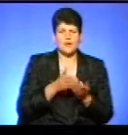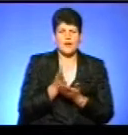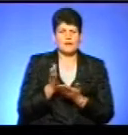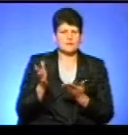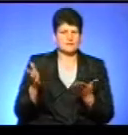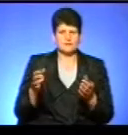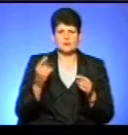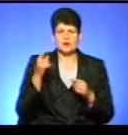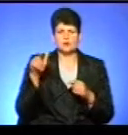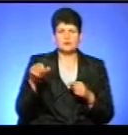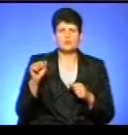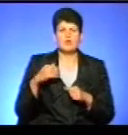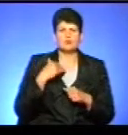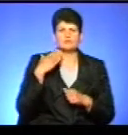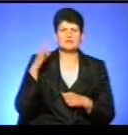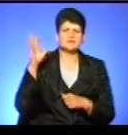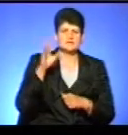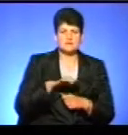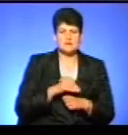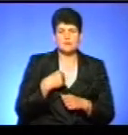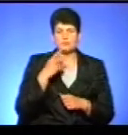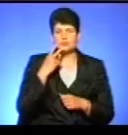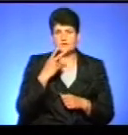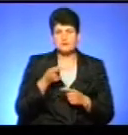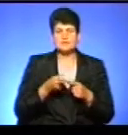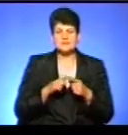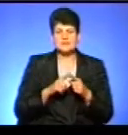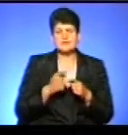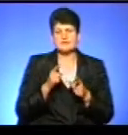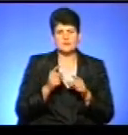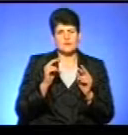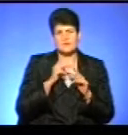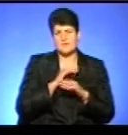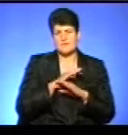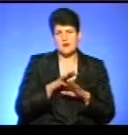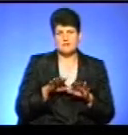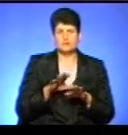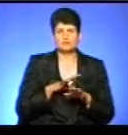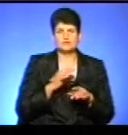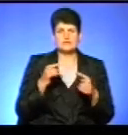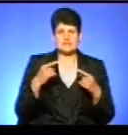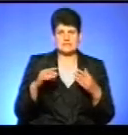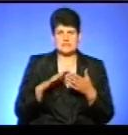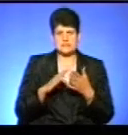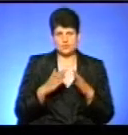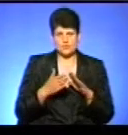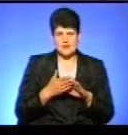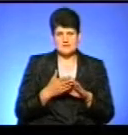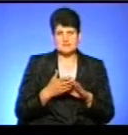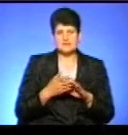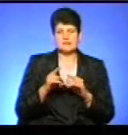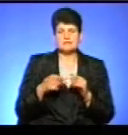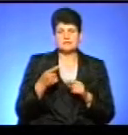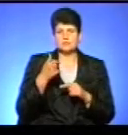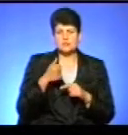могла проголосувати там хоч за всі проєкти. Але ми подивилися, що це дійсно буде трошки неправильно, тому що були різні ситуації. В